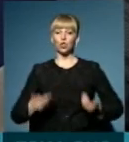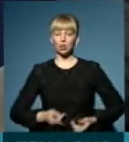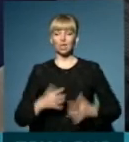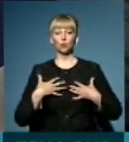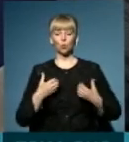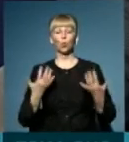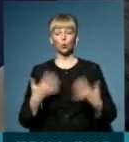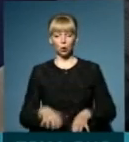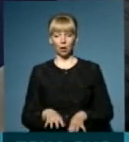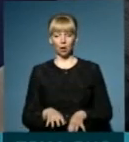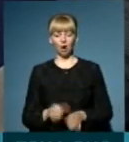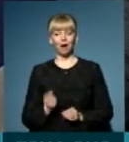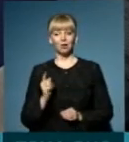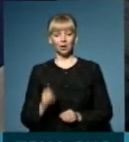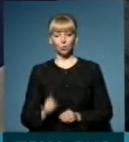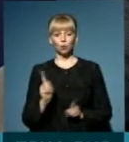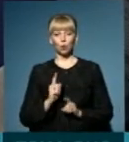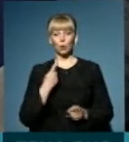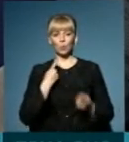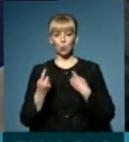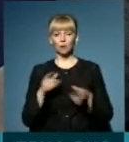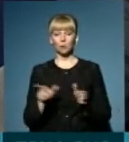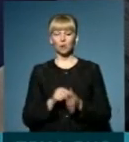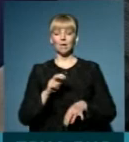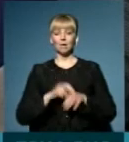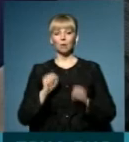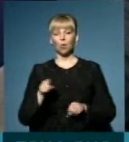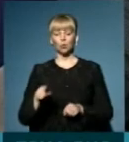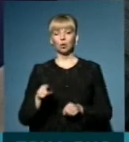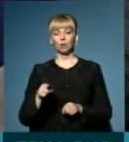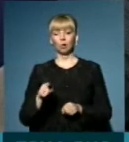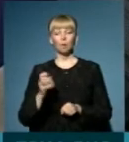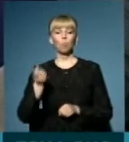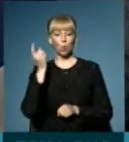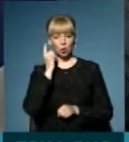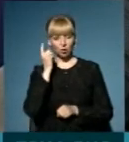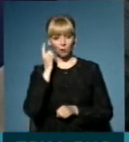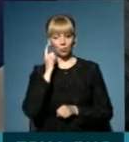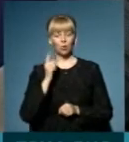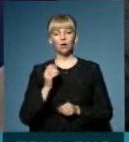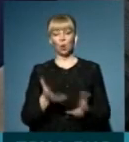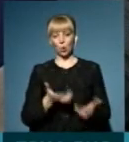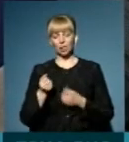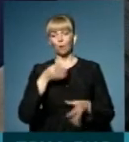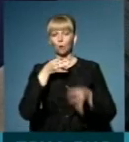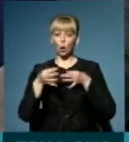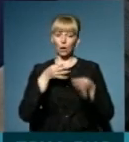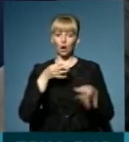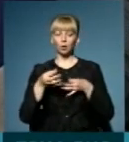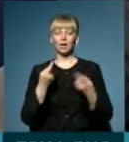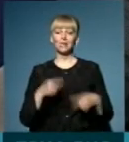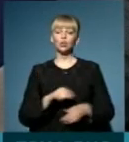і здоров'я. Уже. А для того, щоб поспілкуватися з лікарем, можна його набрати по телефону і отримати пораду. А